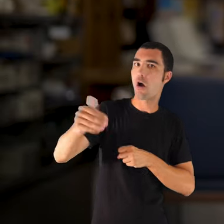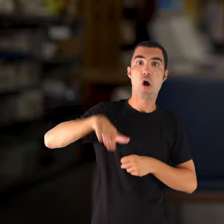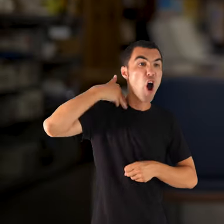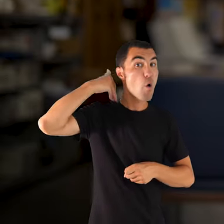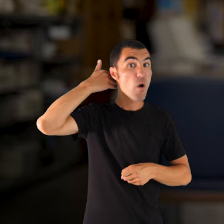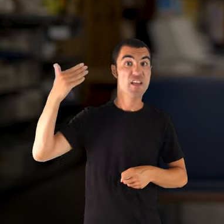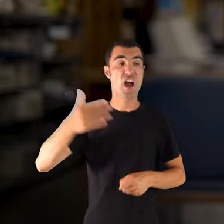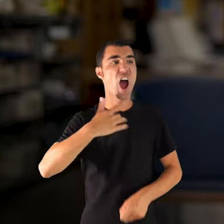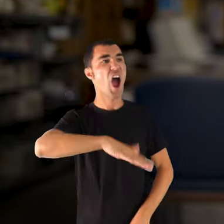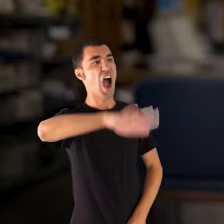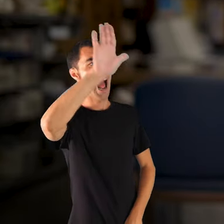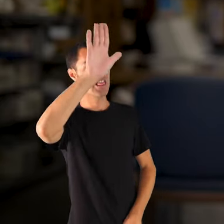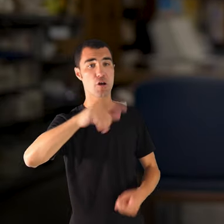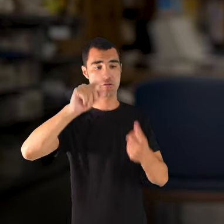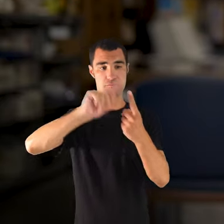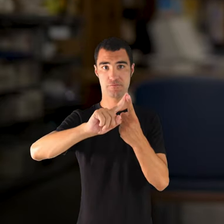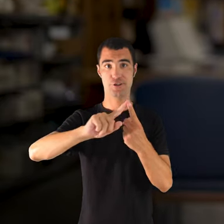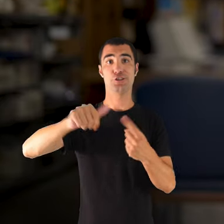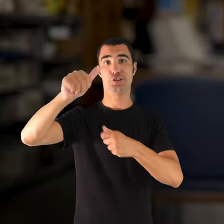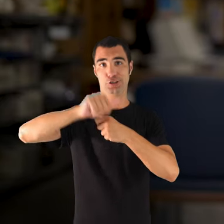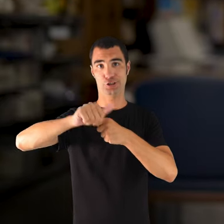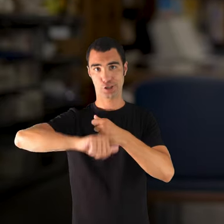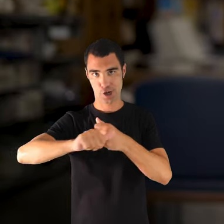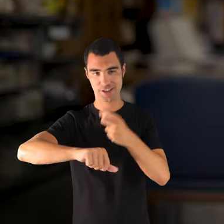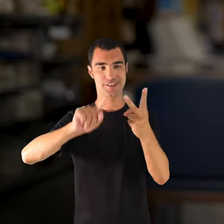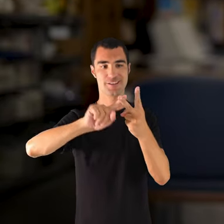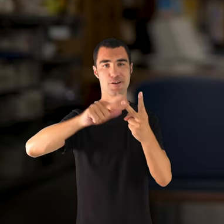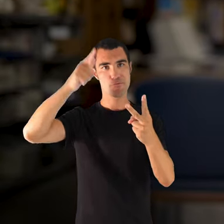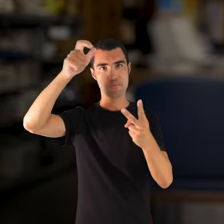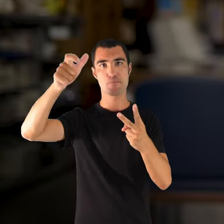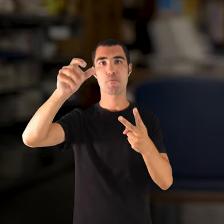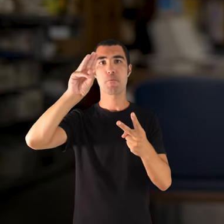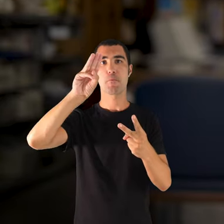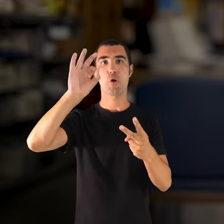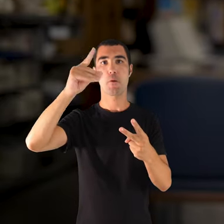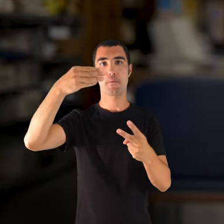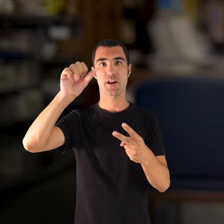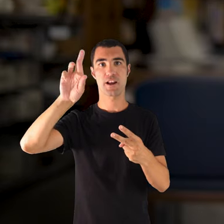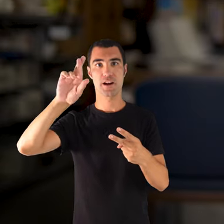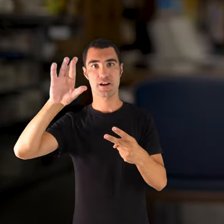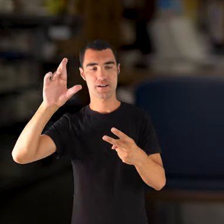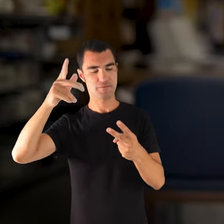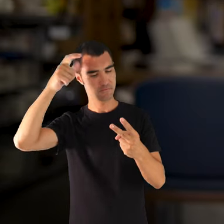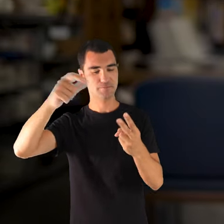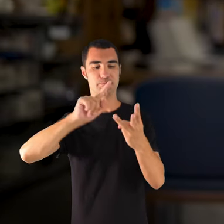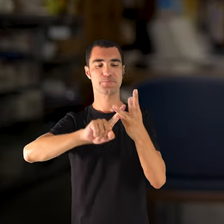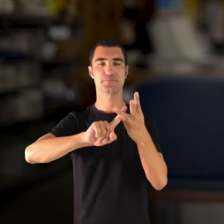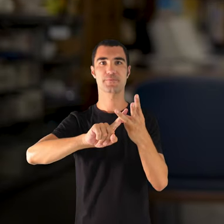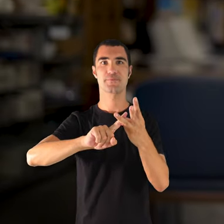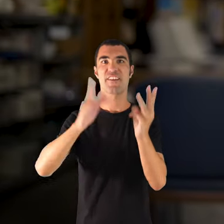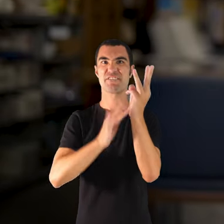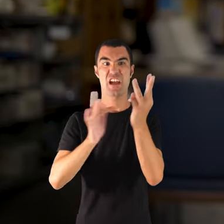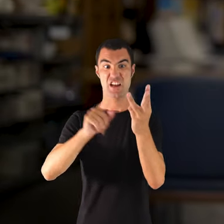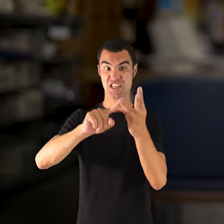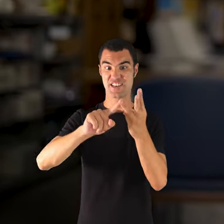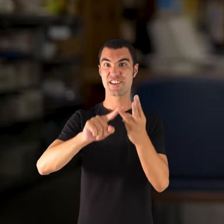N'hi havia un de solla, un pobler i un valencià. I el valencià tot d'una, tot content, ja volia tirar trons a l'aire i